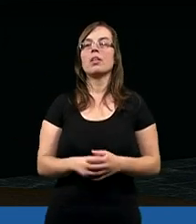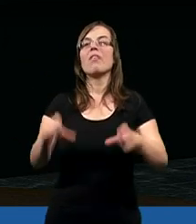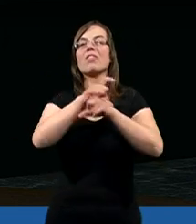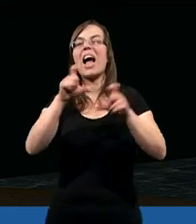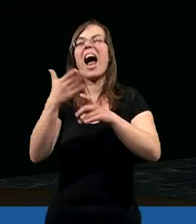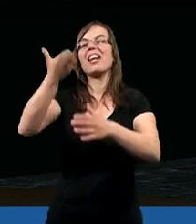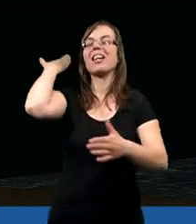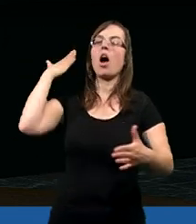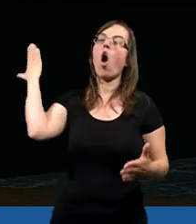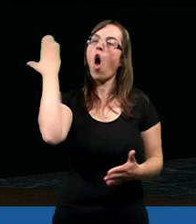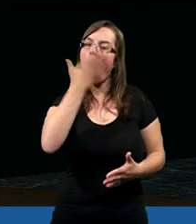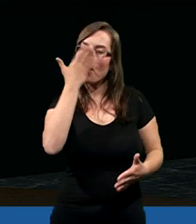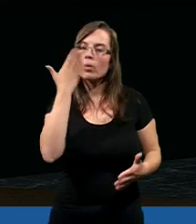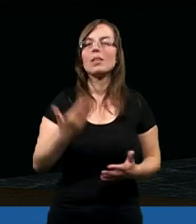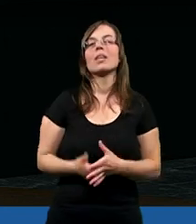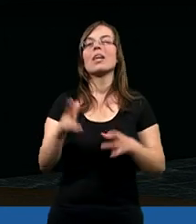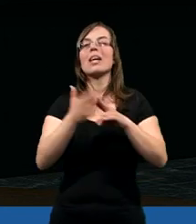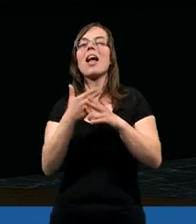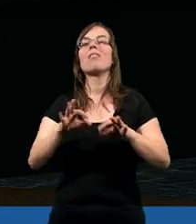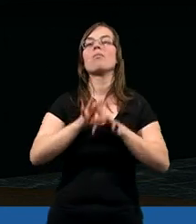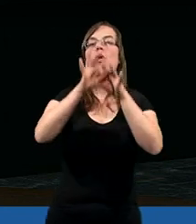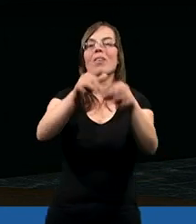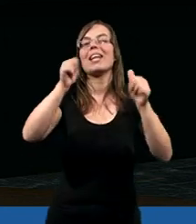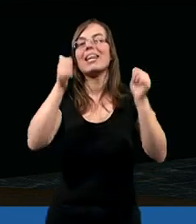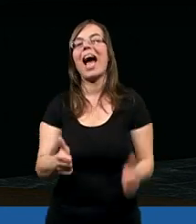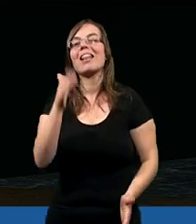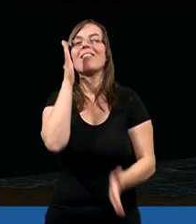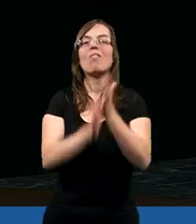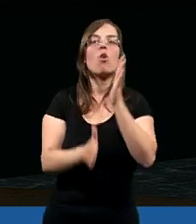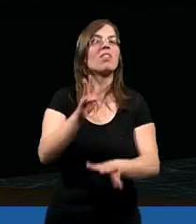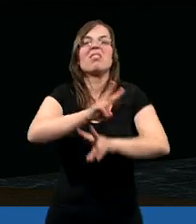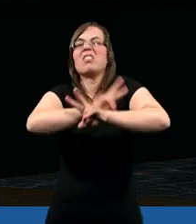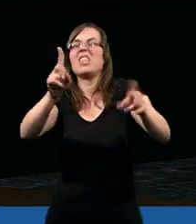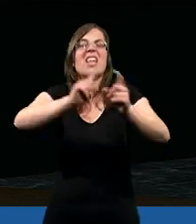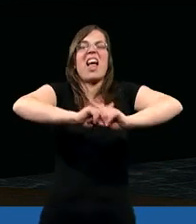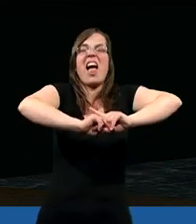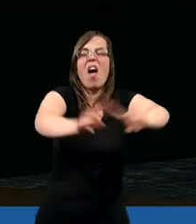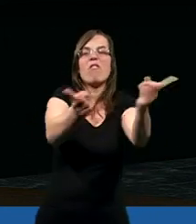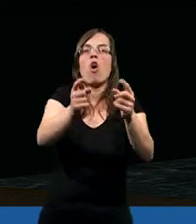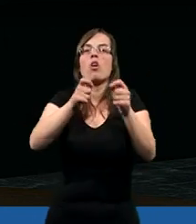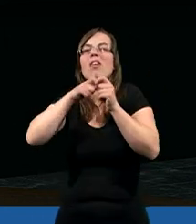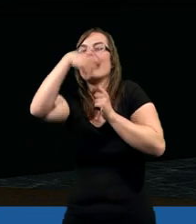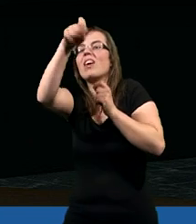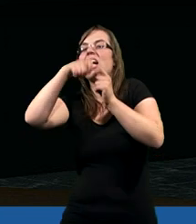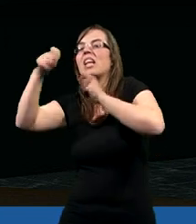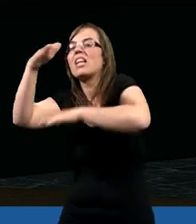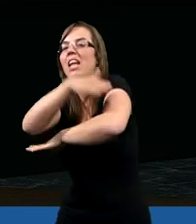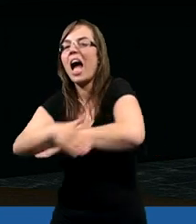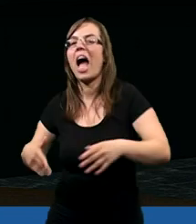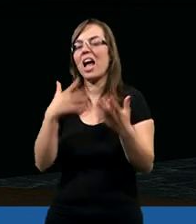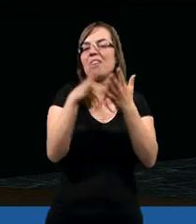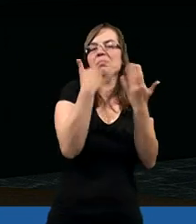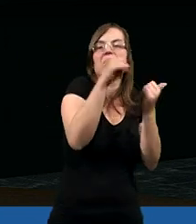w czasach komunistycznych, kiedy wprowadzono stan wojenny, nikomu nie wolno było wyjeżdżać za granicę